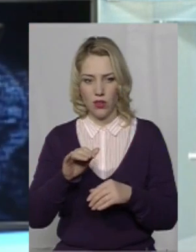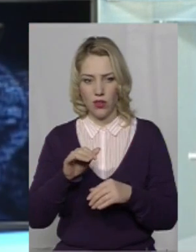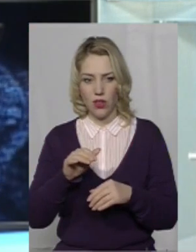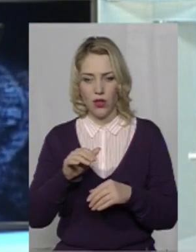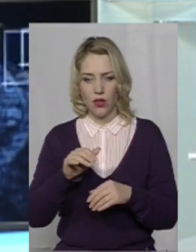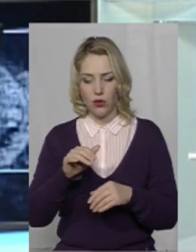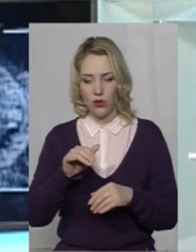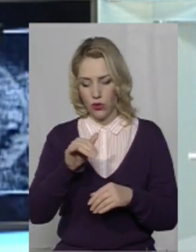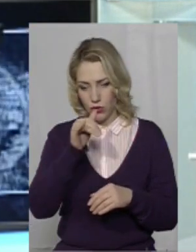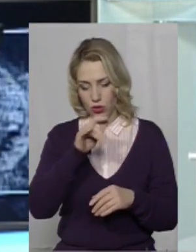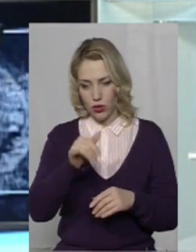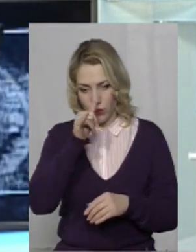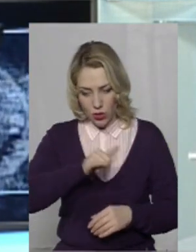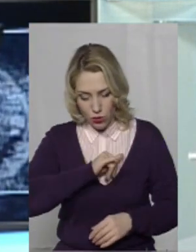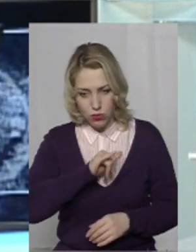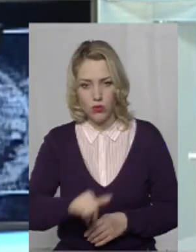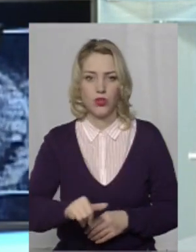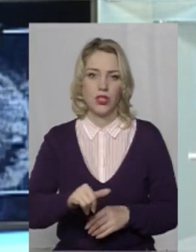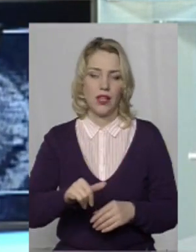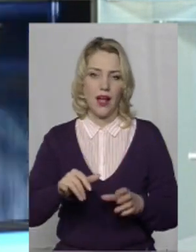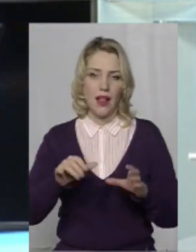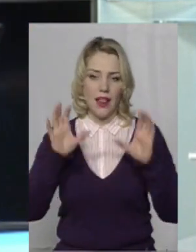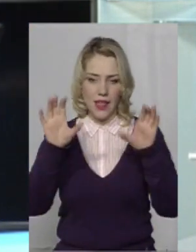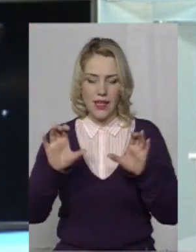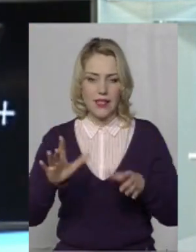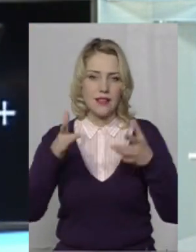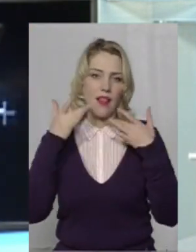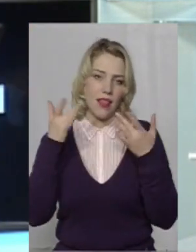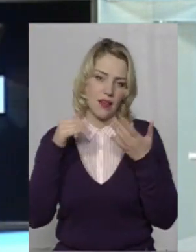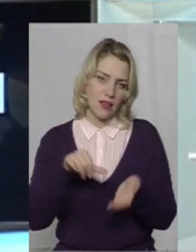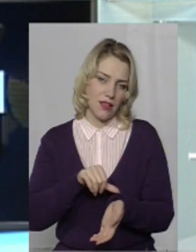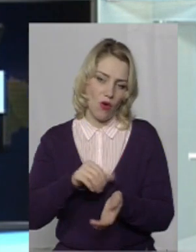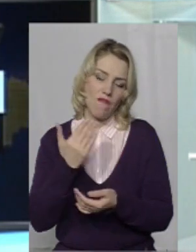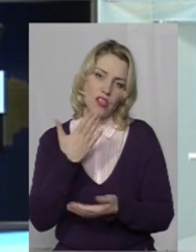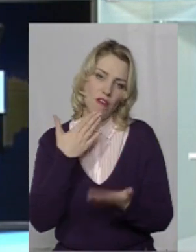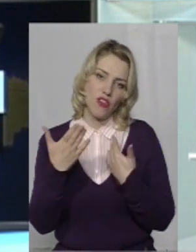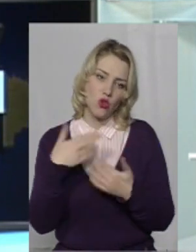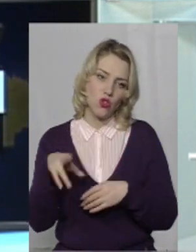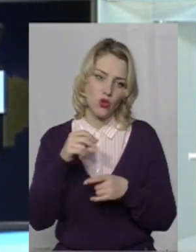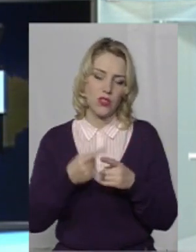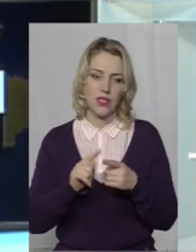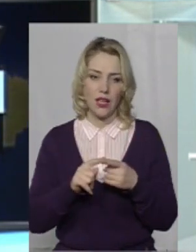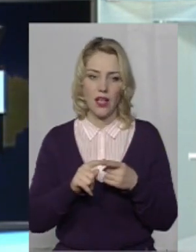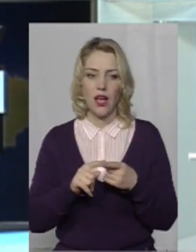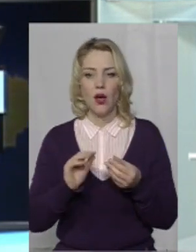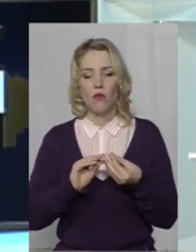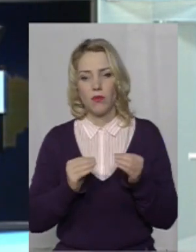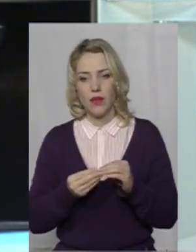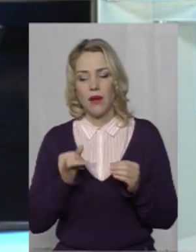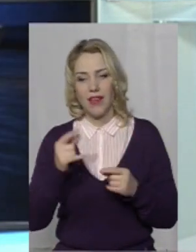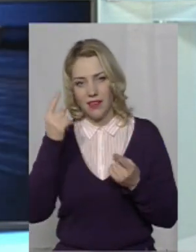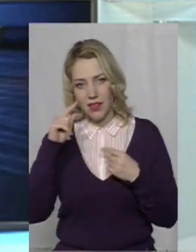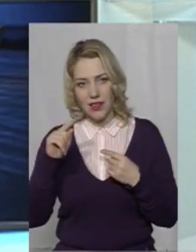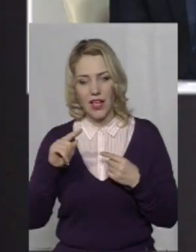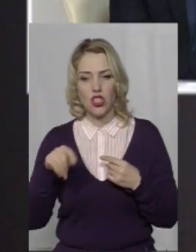легких наркотиків. От ваше ставлення до самого цієї проблематики і до ідеї легалізувати легкі наркотики.